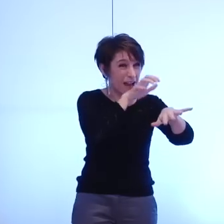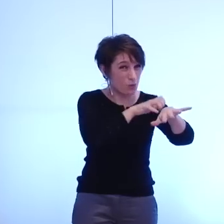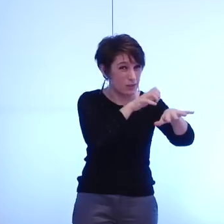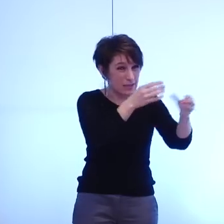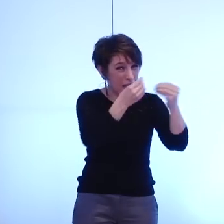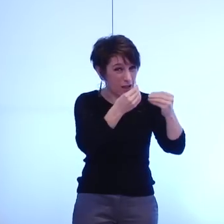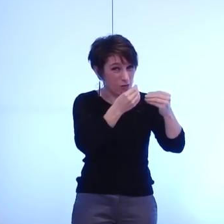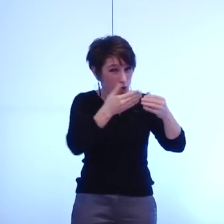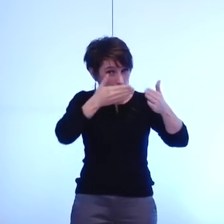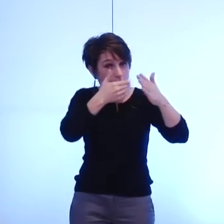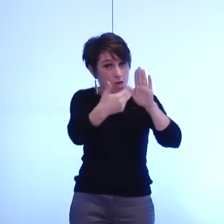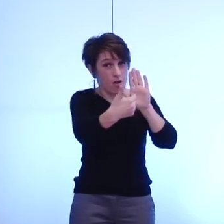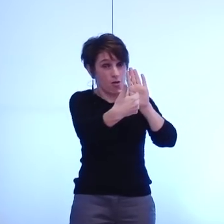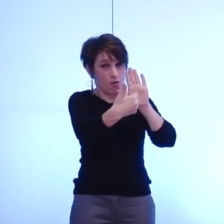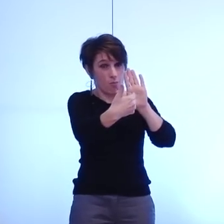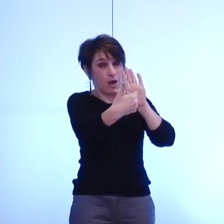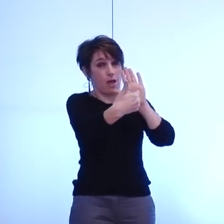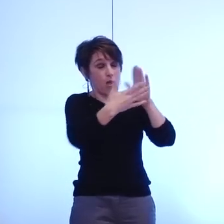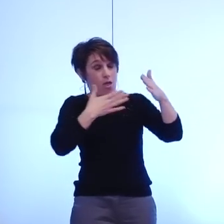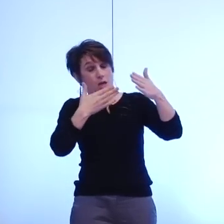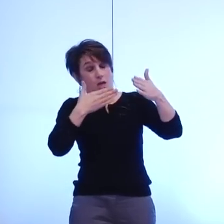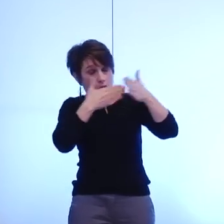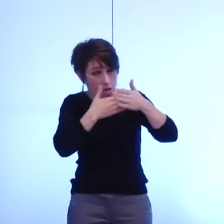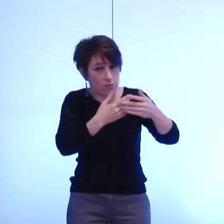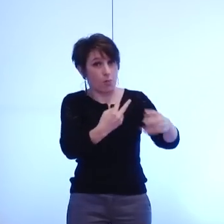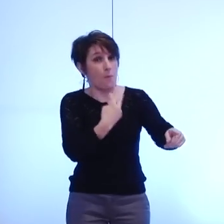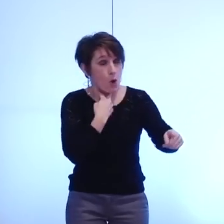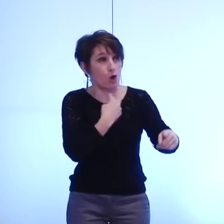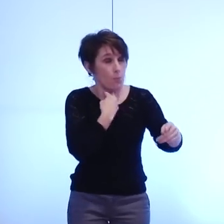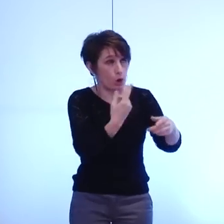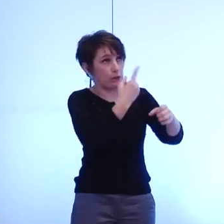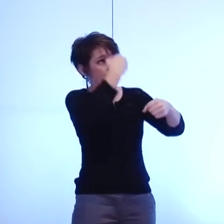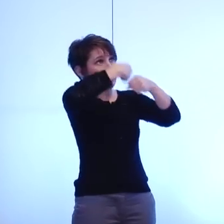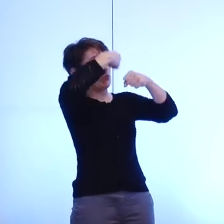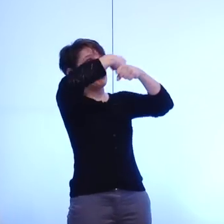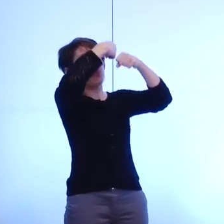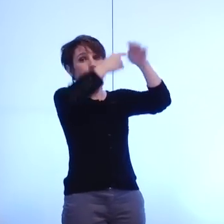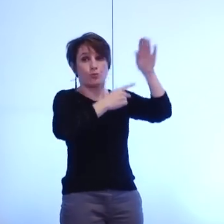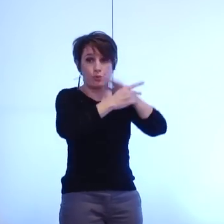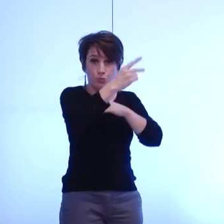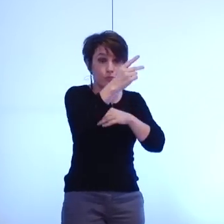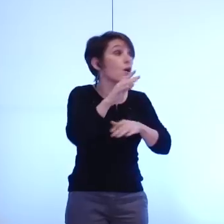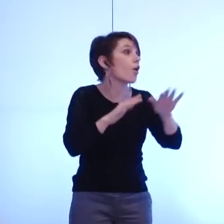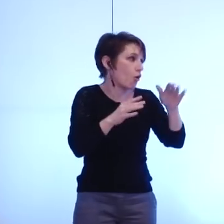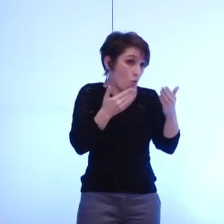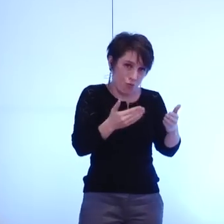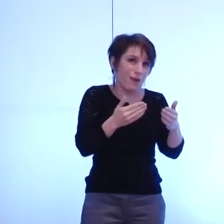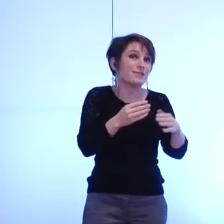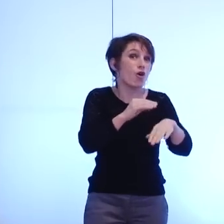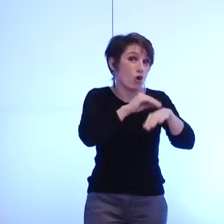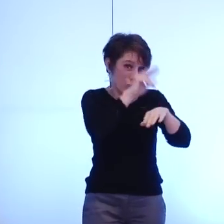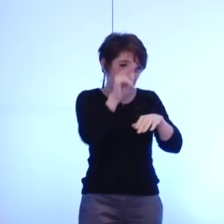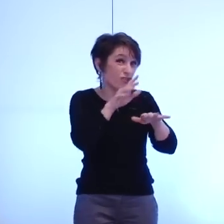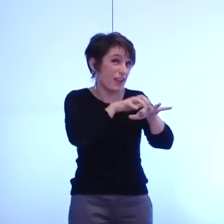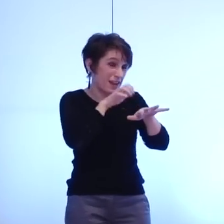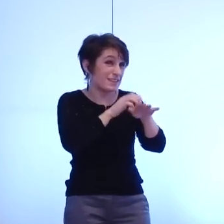mais le conseil général de l'ISER c'est encore pour l'instant parce que ça risque de changer d'ici quelques mois à majorité socialiste du